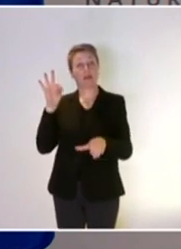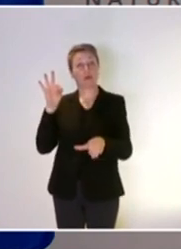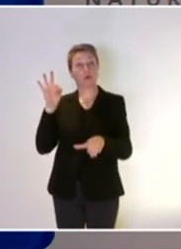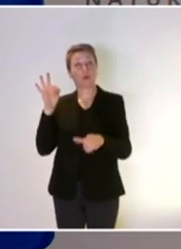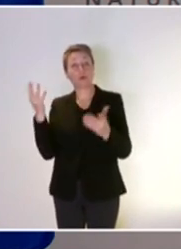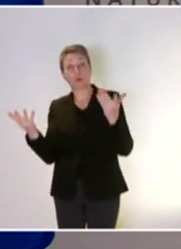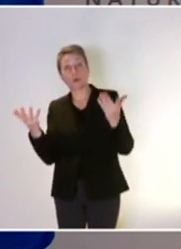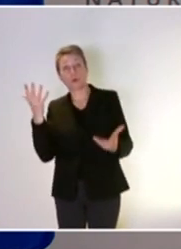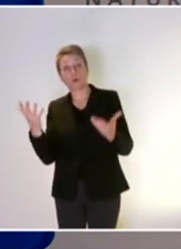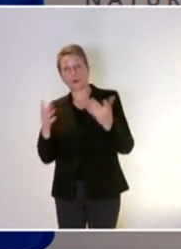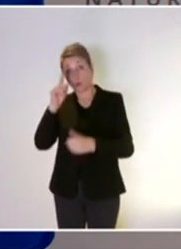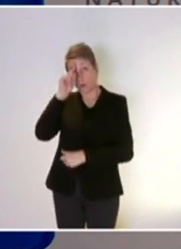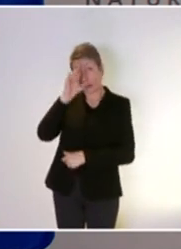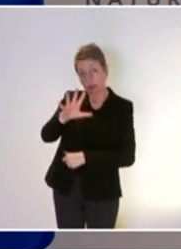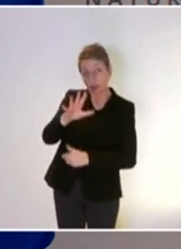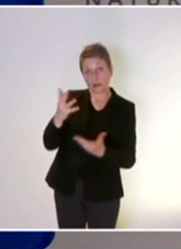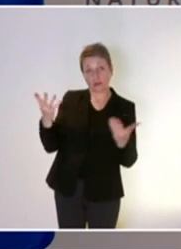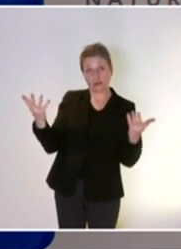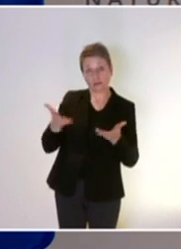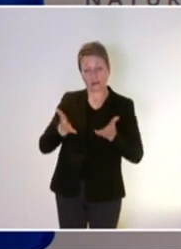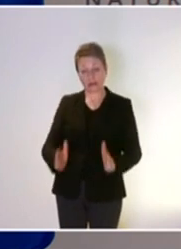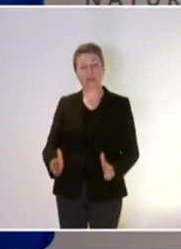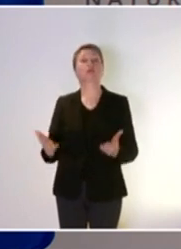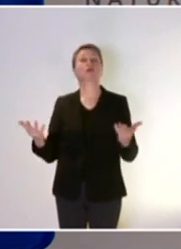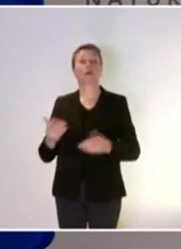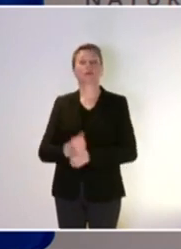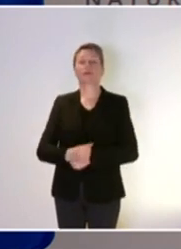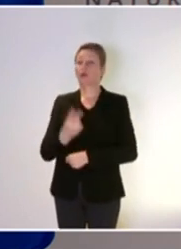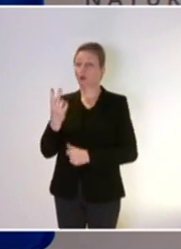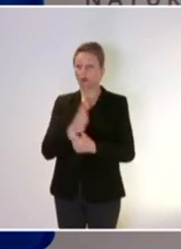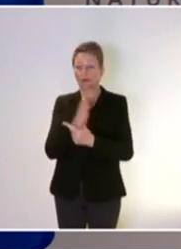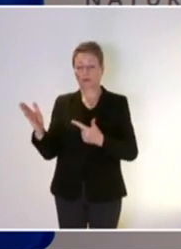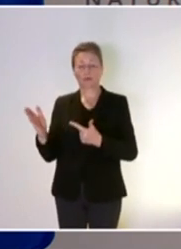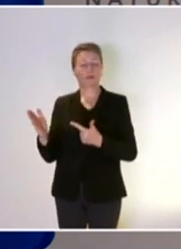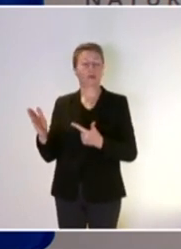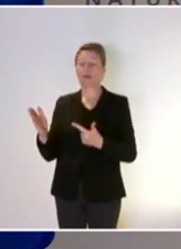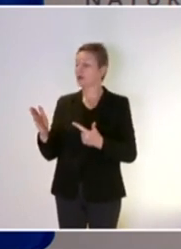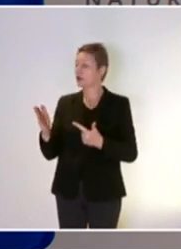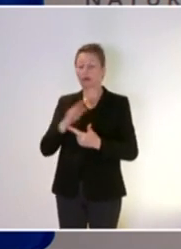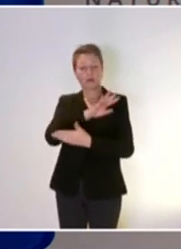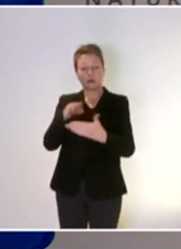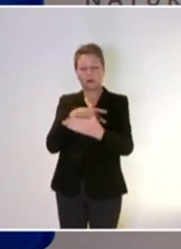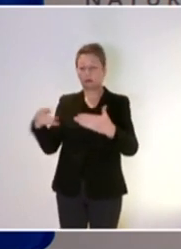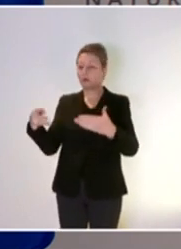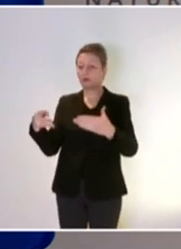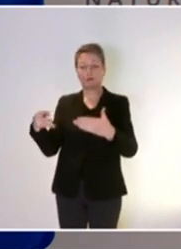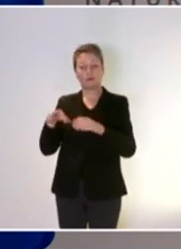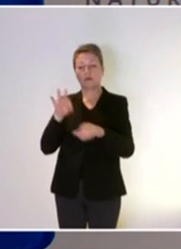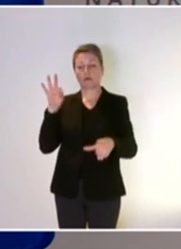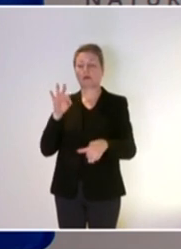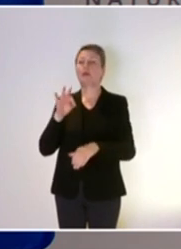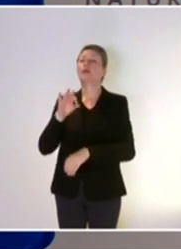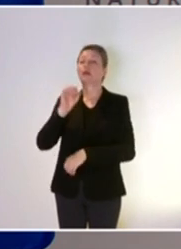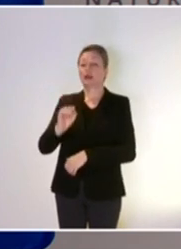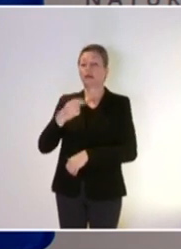Qu'est-ce que vous en pensez et quelle va être la décision ? Alors, deux choses. D'abord, je ne voudrais pas que le calendrier électoral fasse de la SNB un